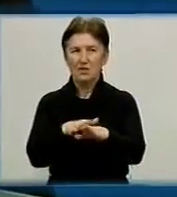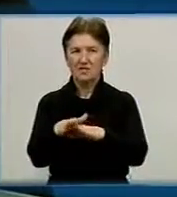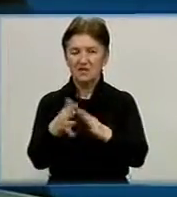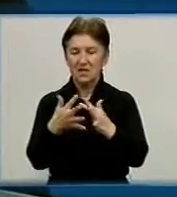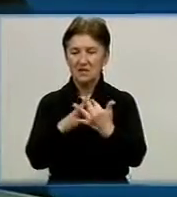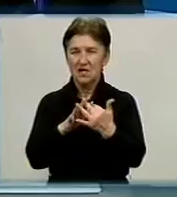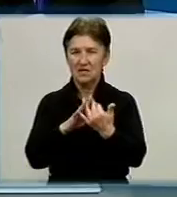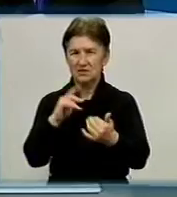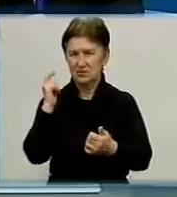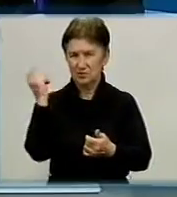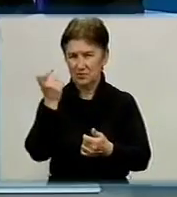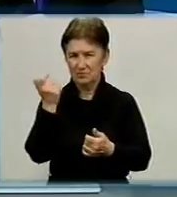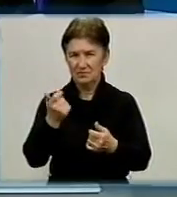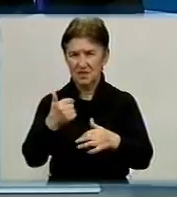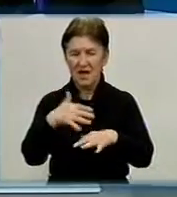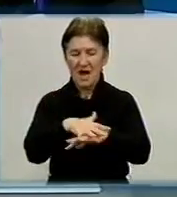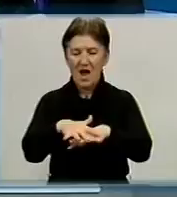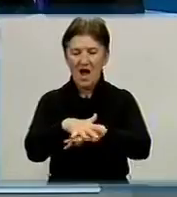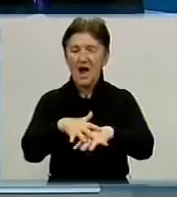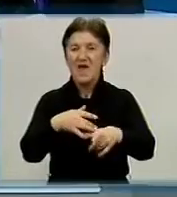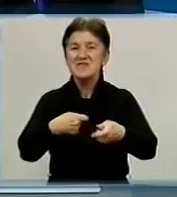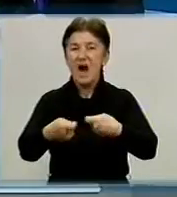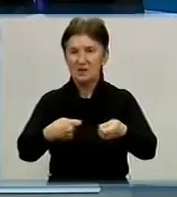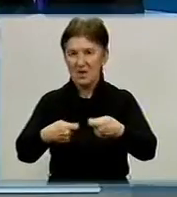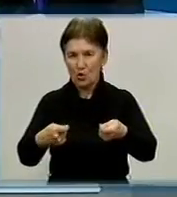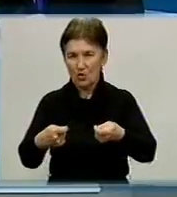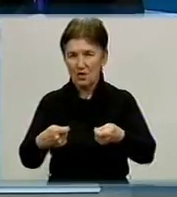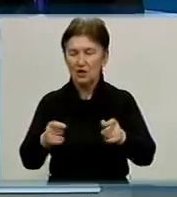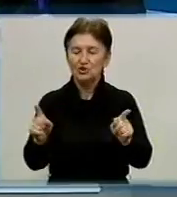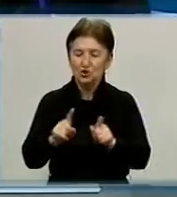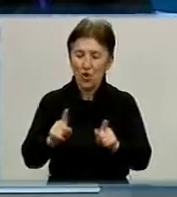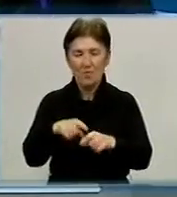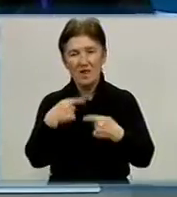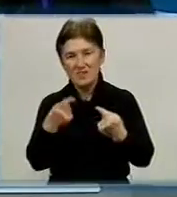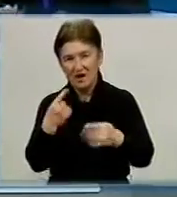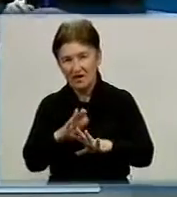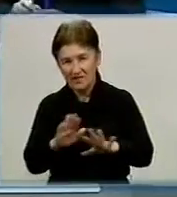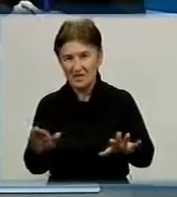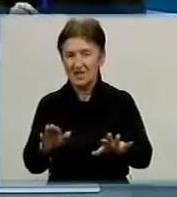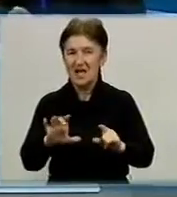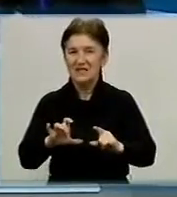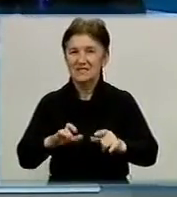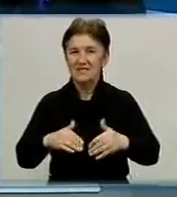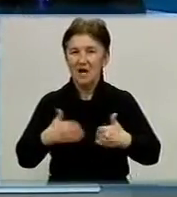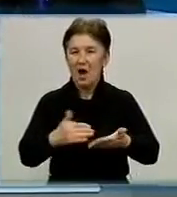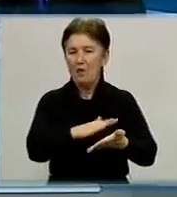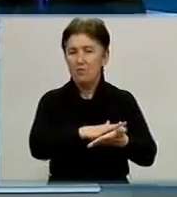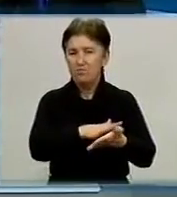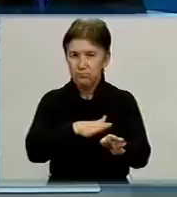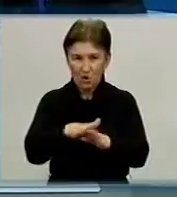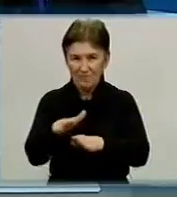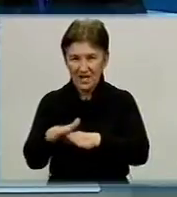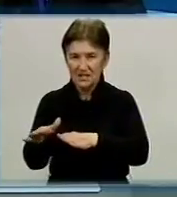ярмар. Що б там не казали, як би ми не зволікалися проведенням цих заходів,